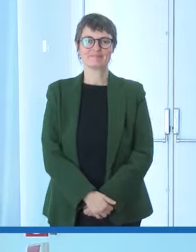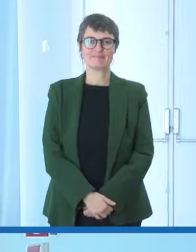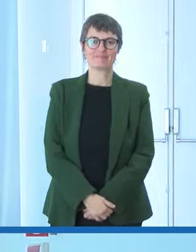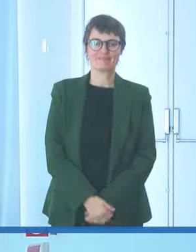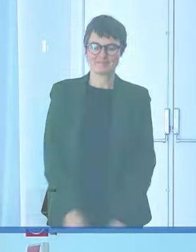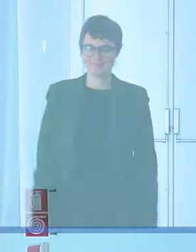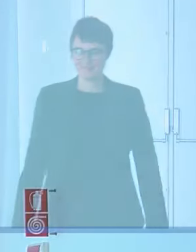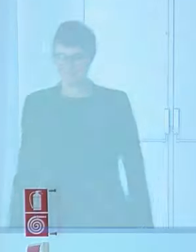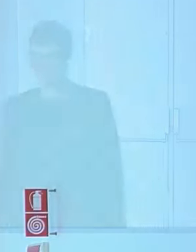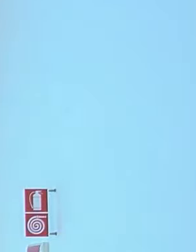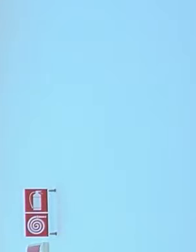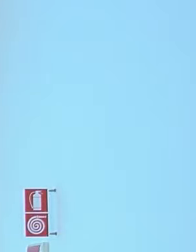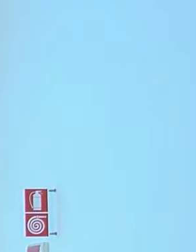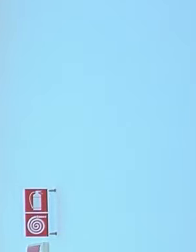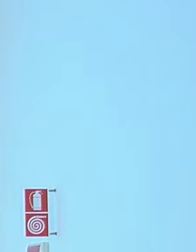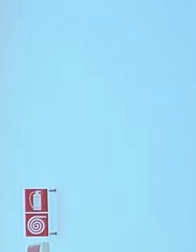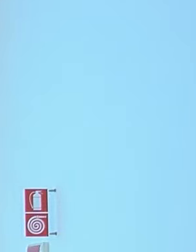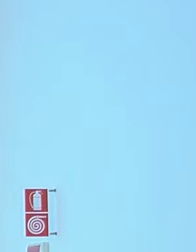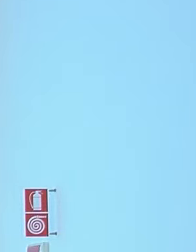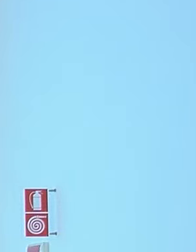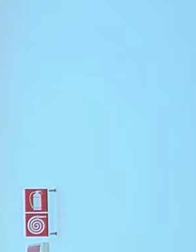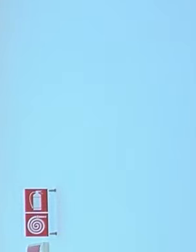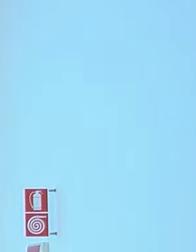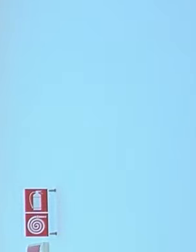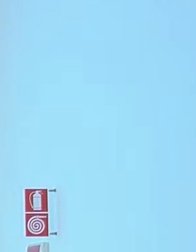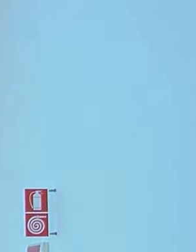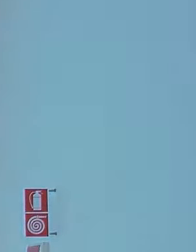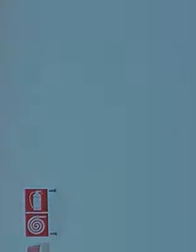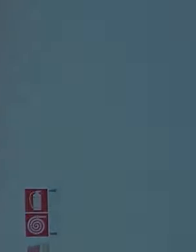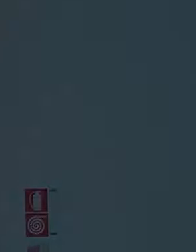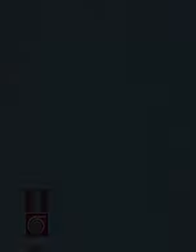grazie a tutti grazie